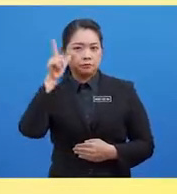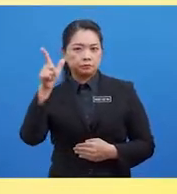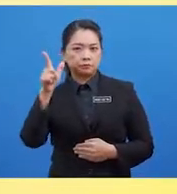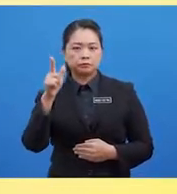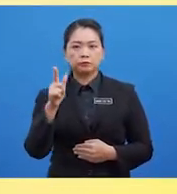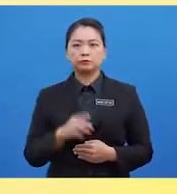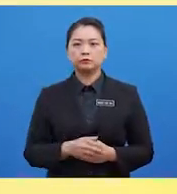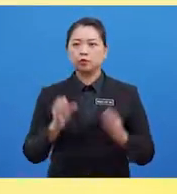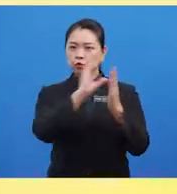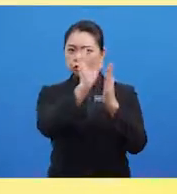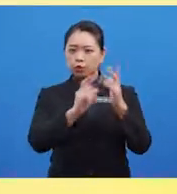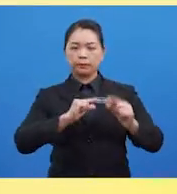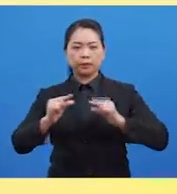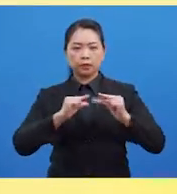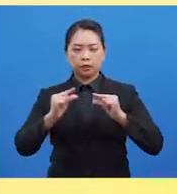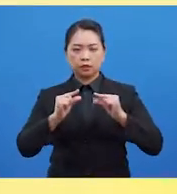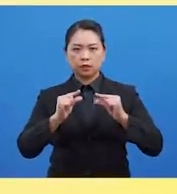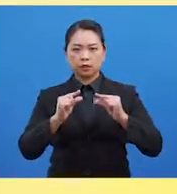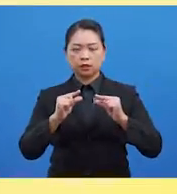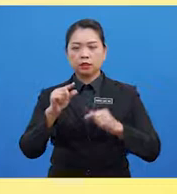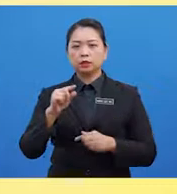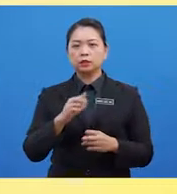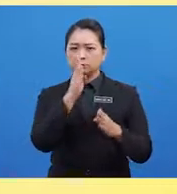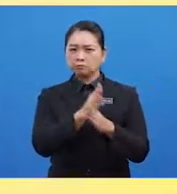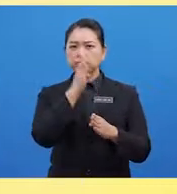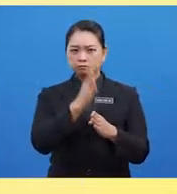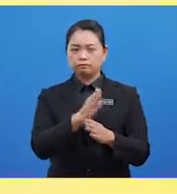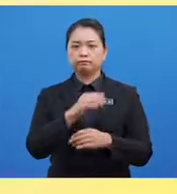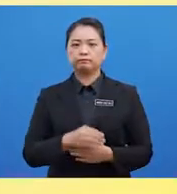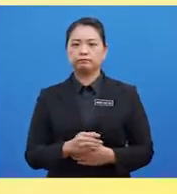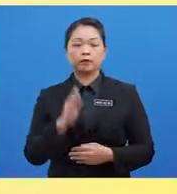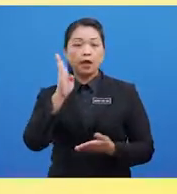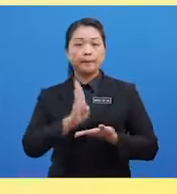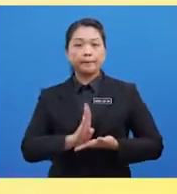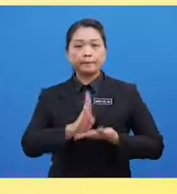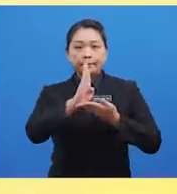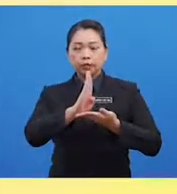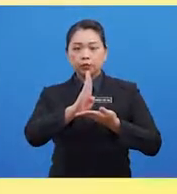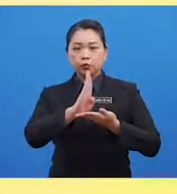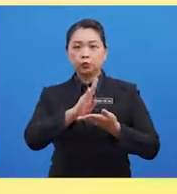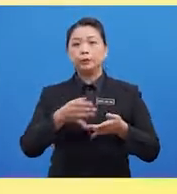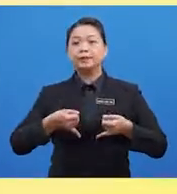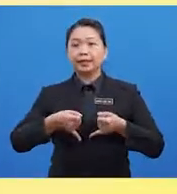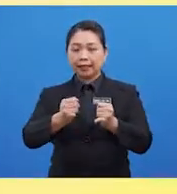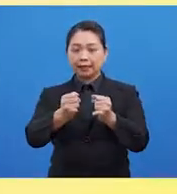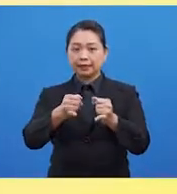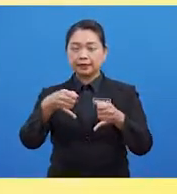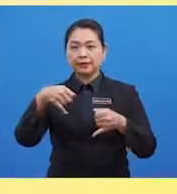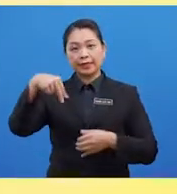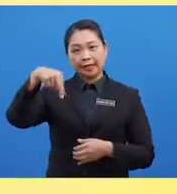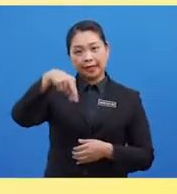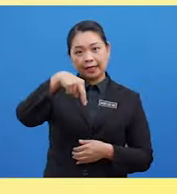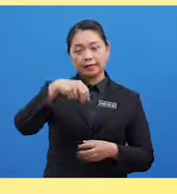Menyerupai Corak Pergerakan Motor Yang Sebenar Ia Akan Membantu Manusia Berjalan Berlari